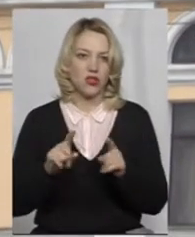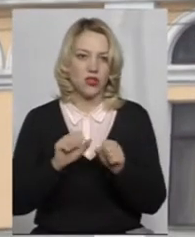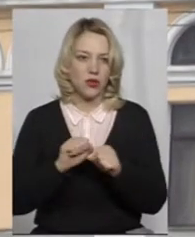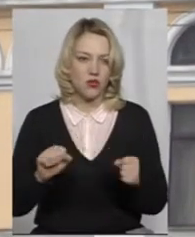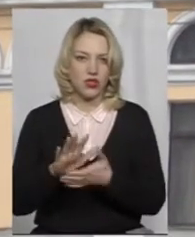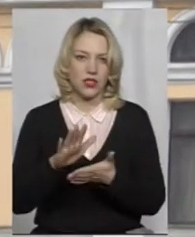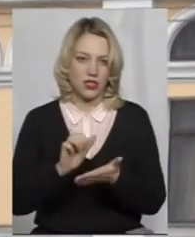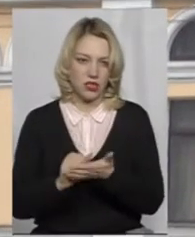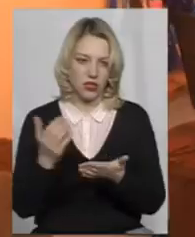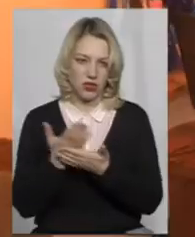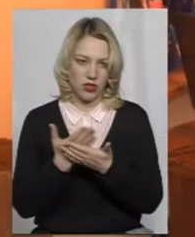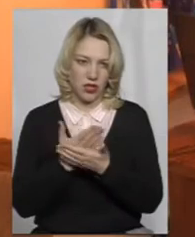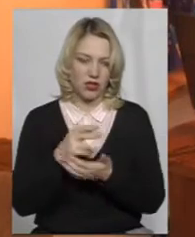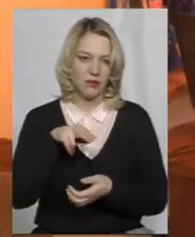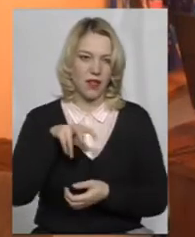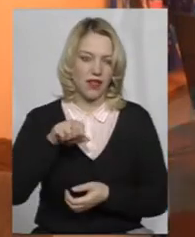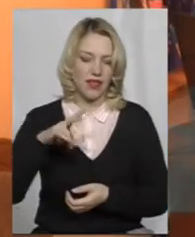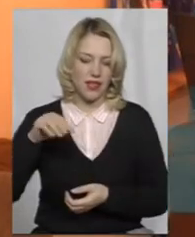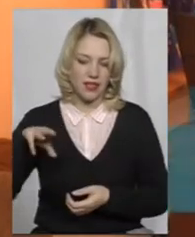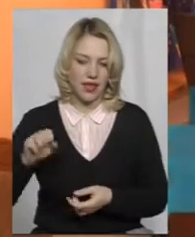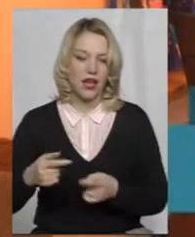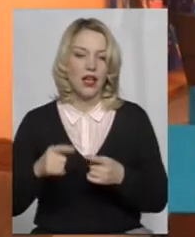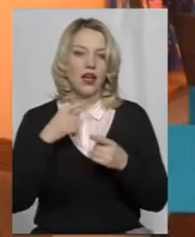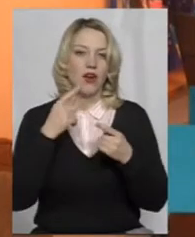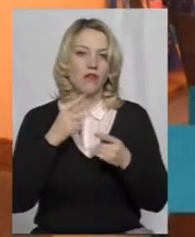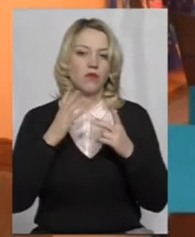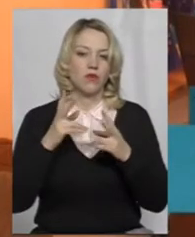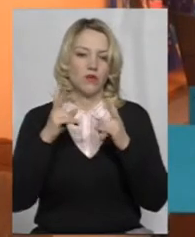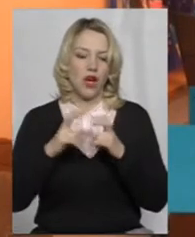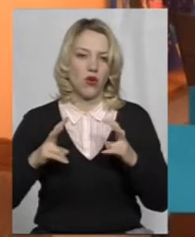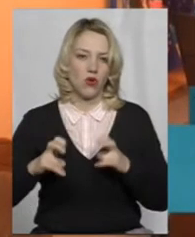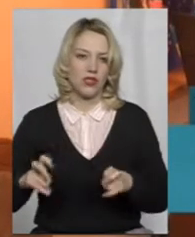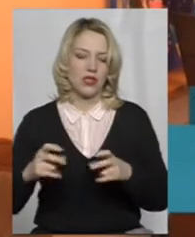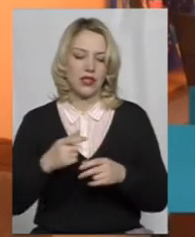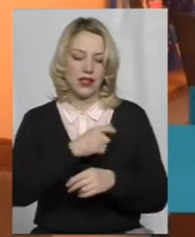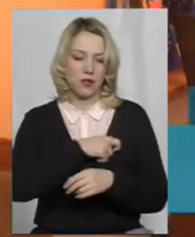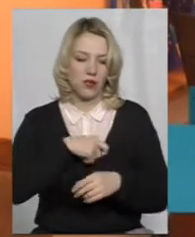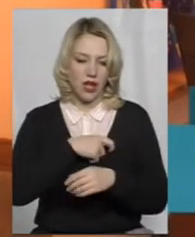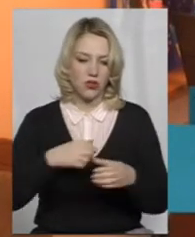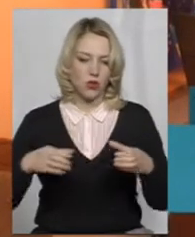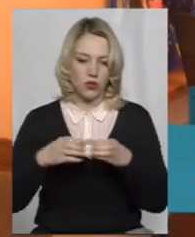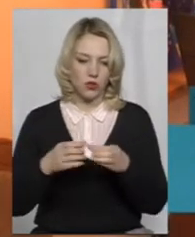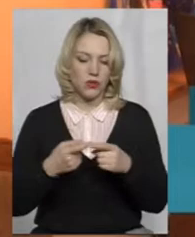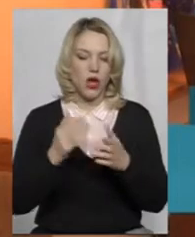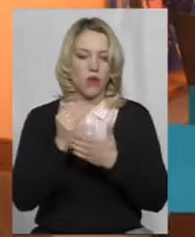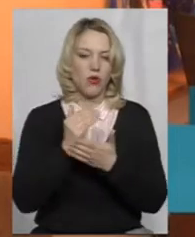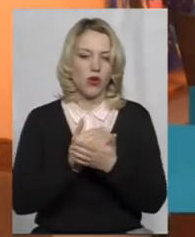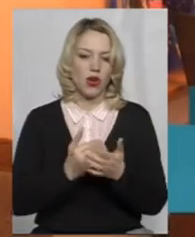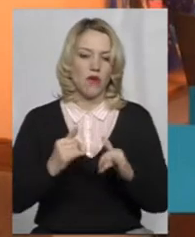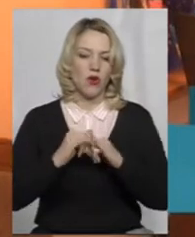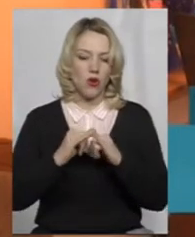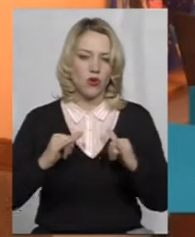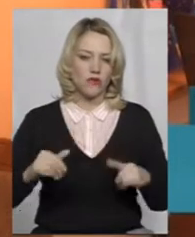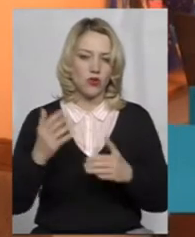зокрема планету, не будуть. Ми будемо подавати на розгляд депутатського корпусу програму розвитку кінофікації і тоді вже